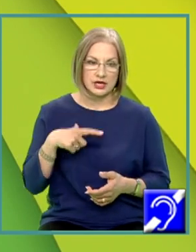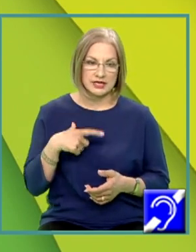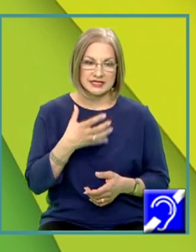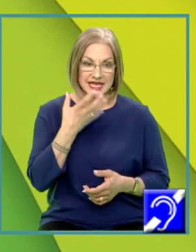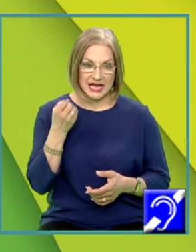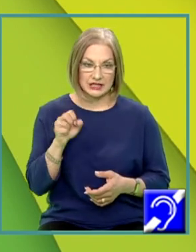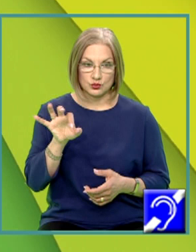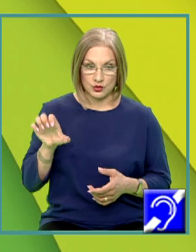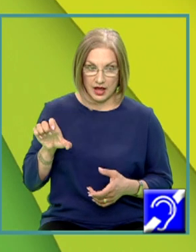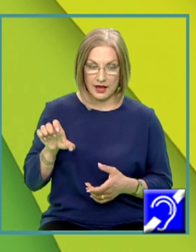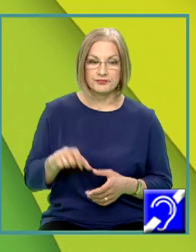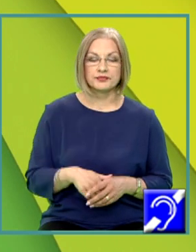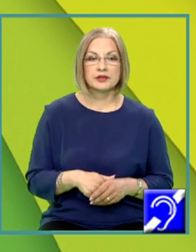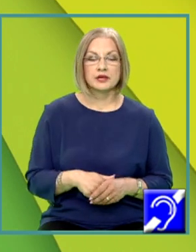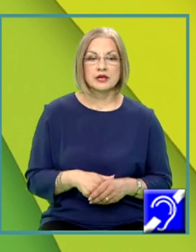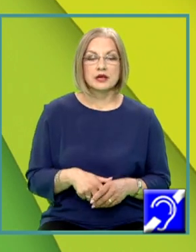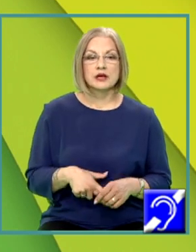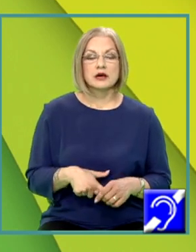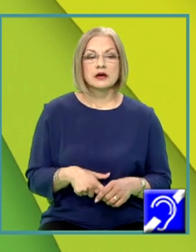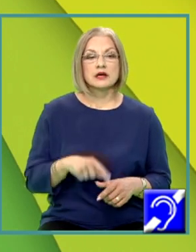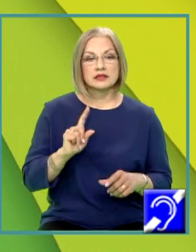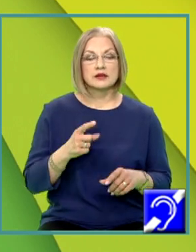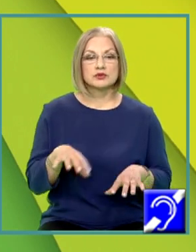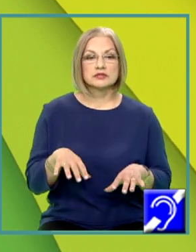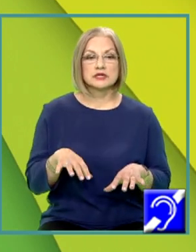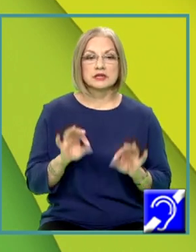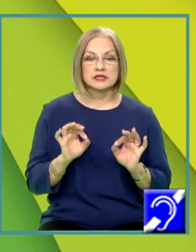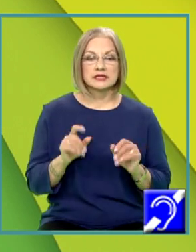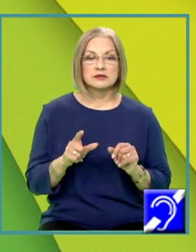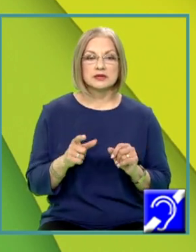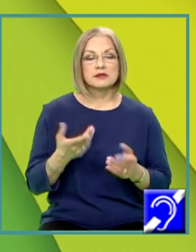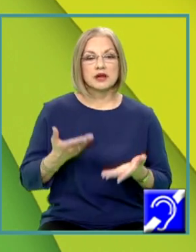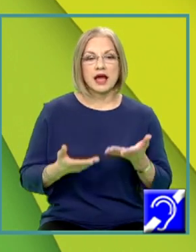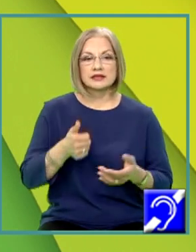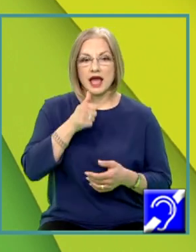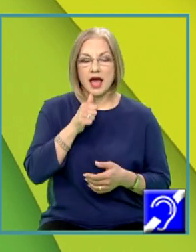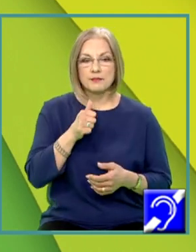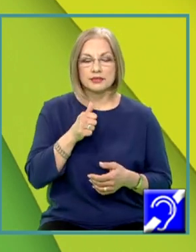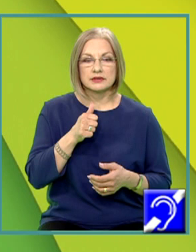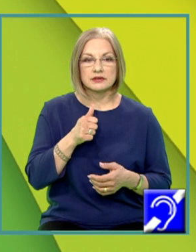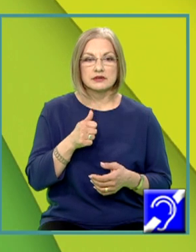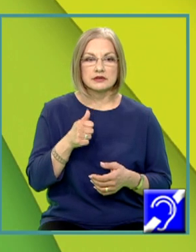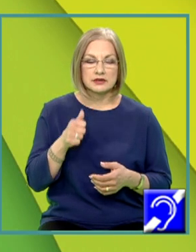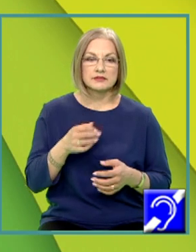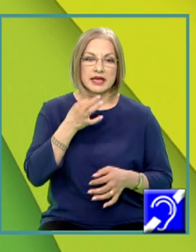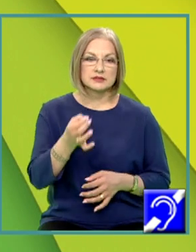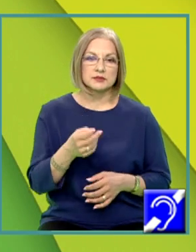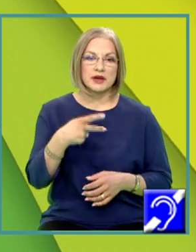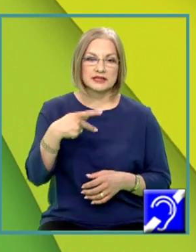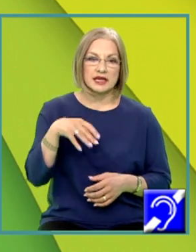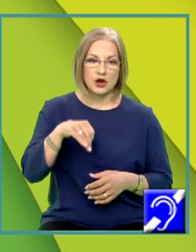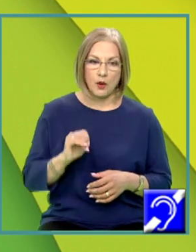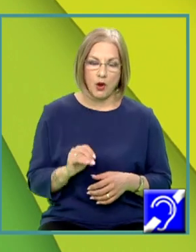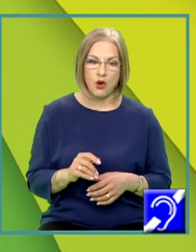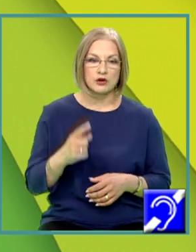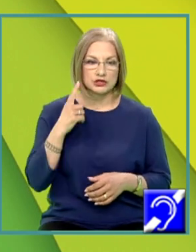căldura. trebuie să determinăm cantitatea de apă exprimată în kilomoli ștint